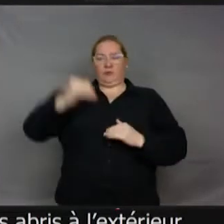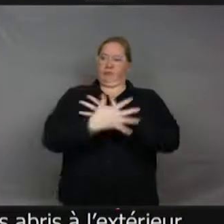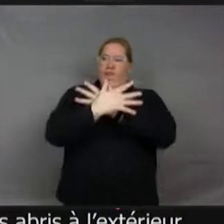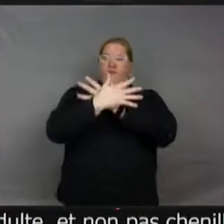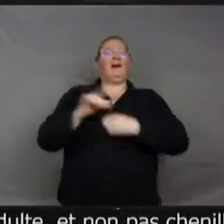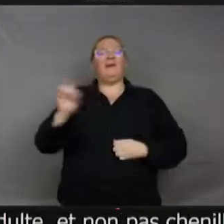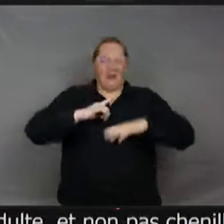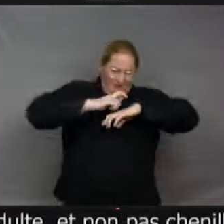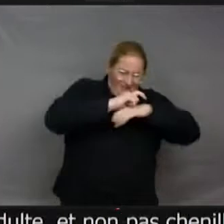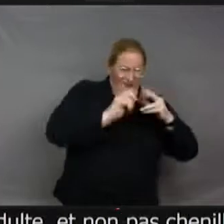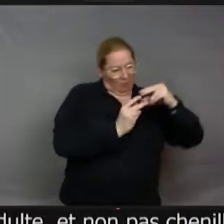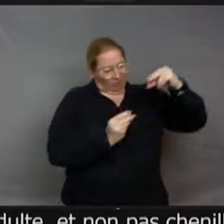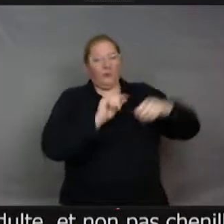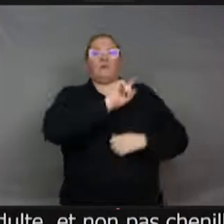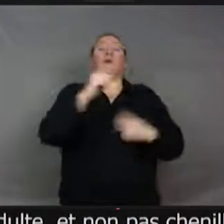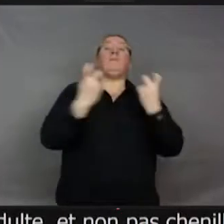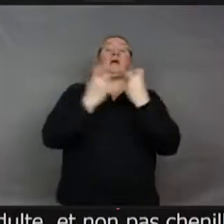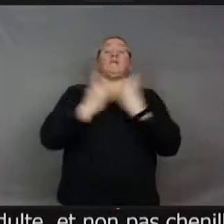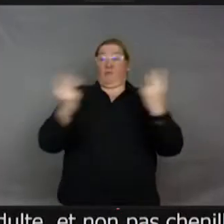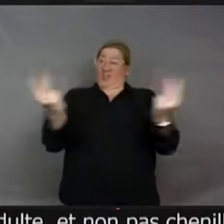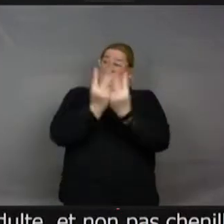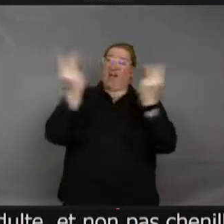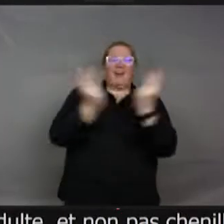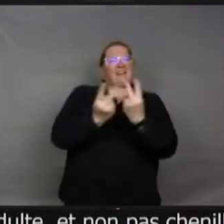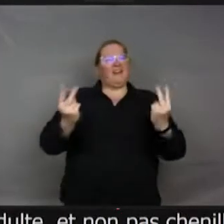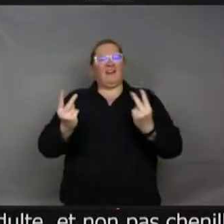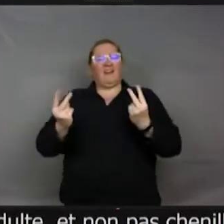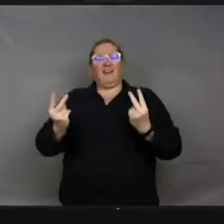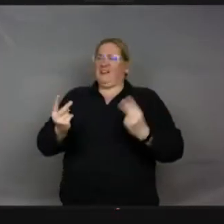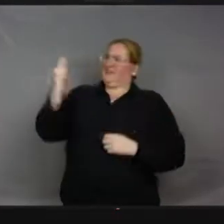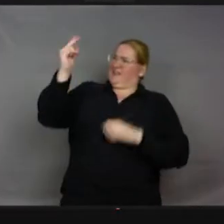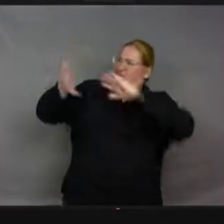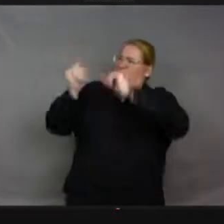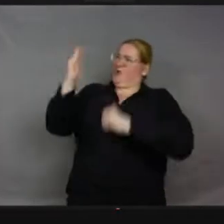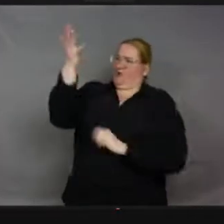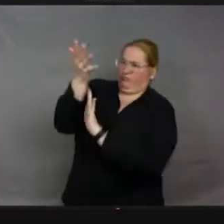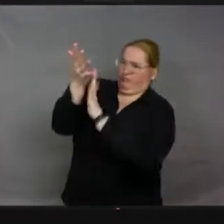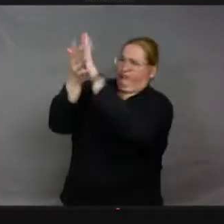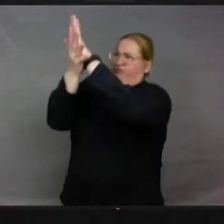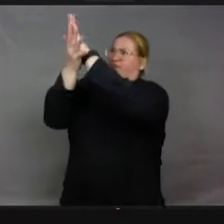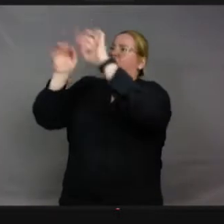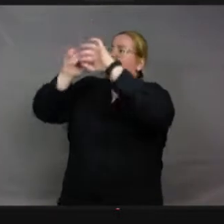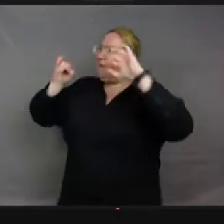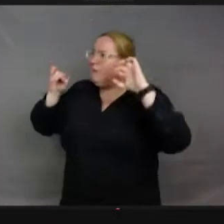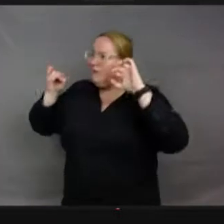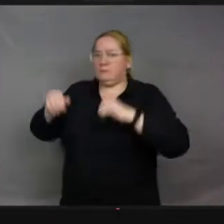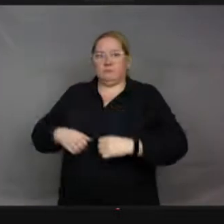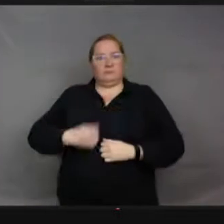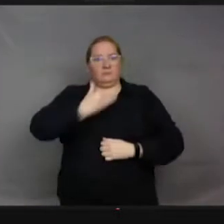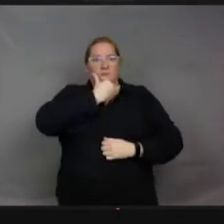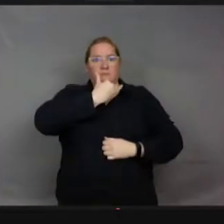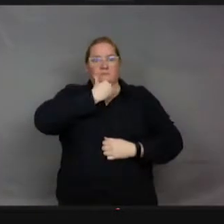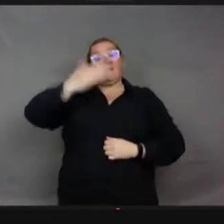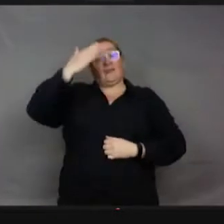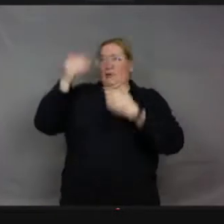juste dans la touffe de lierre du jardin caché parce qu'un papillon citron, quand il est ouvert, il est tout jaune et quand il est refermé, il est un peu verdâtre avec des nervures.